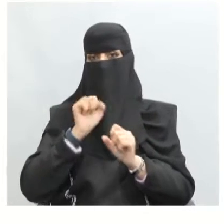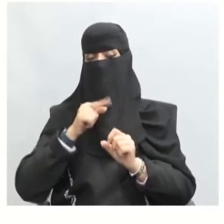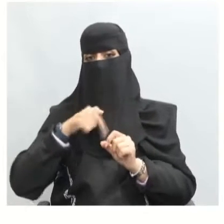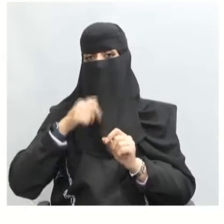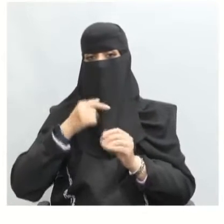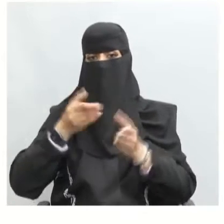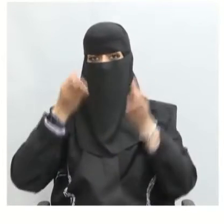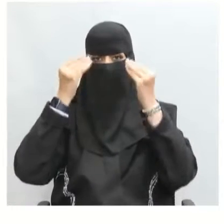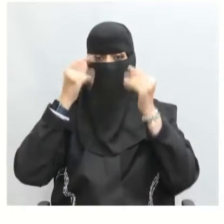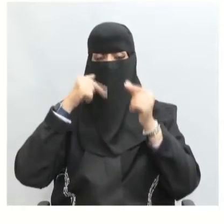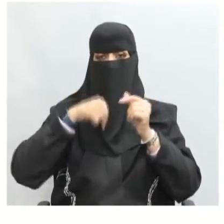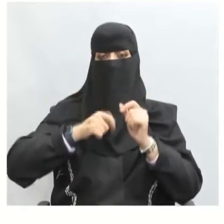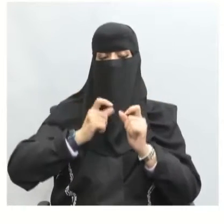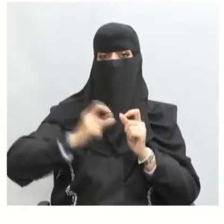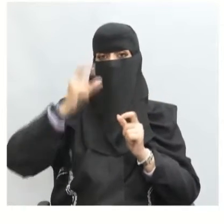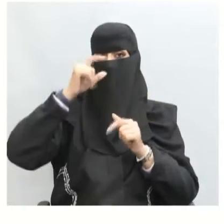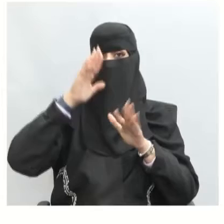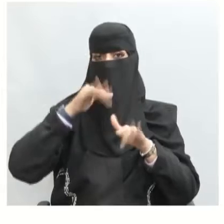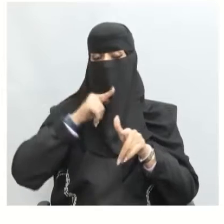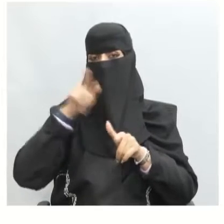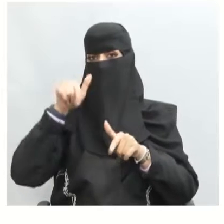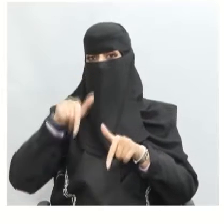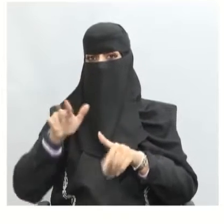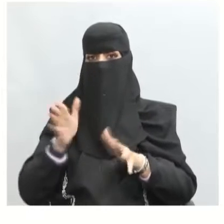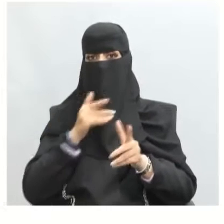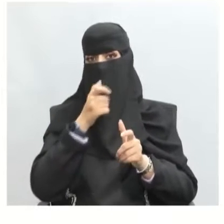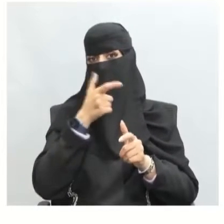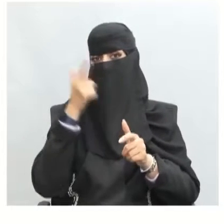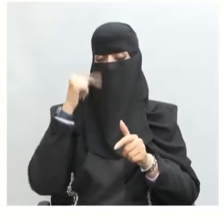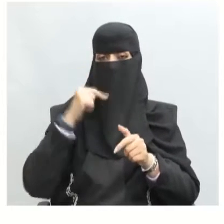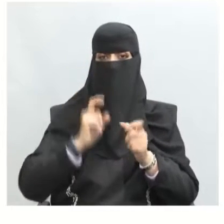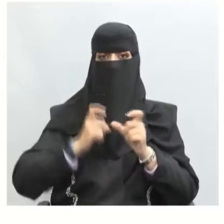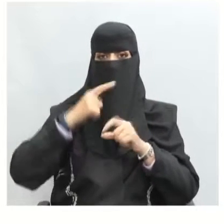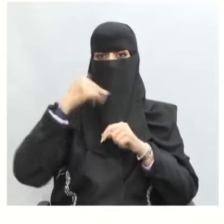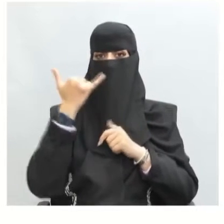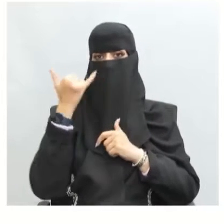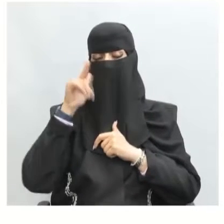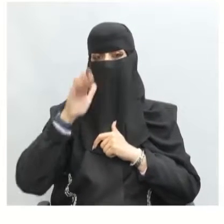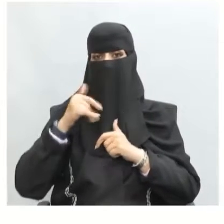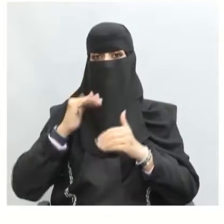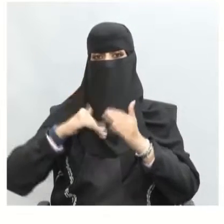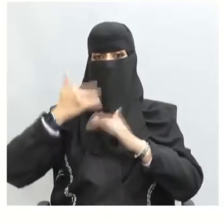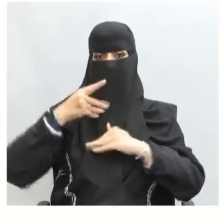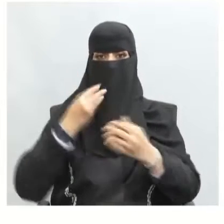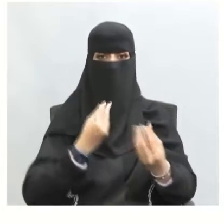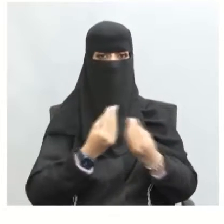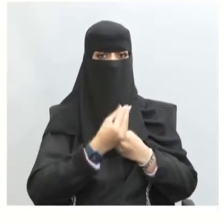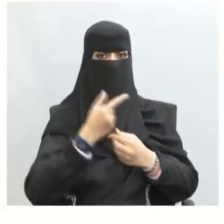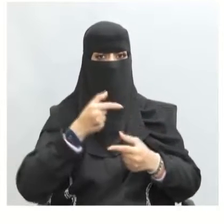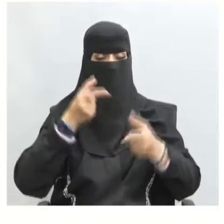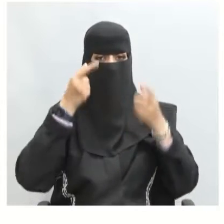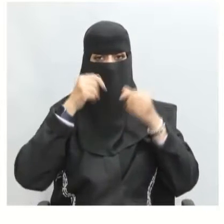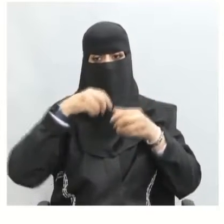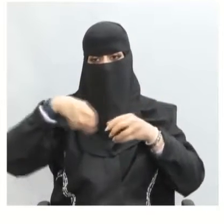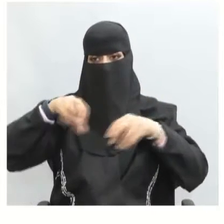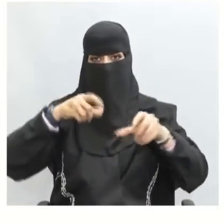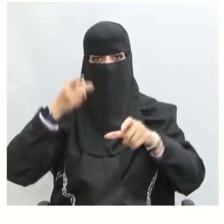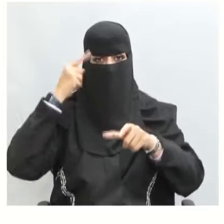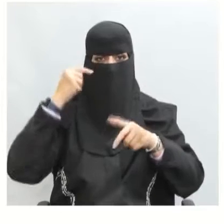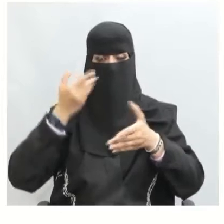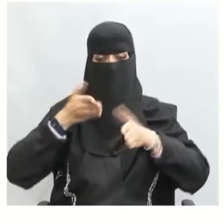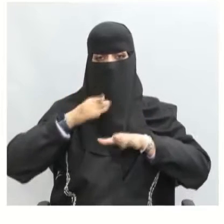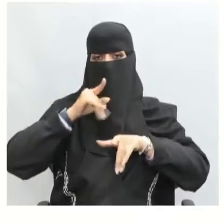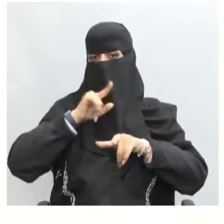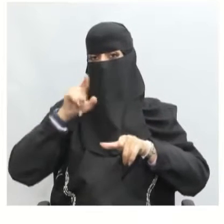الإسلامية وهو من المبادئ الهامة من أجل تبادل الأراء وجوانب المعرفة